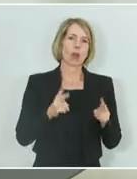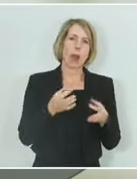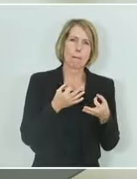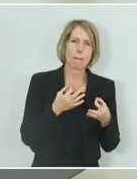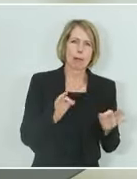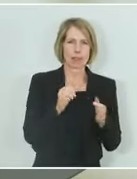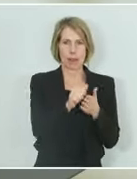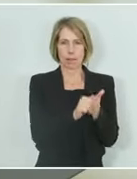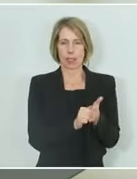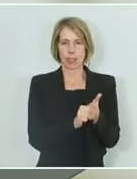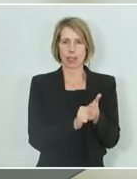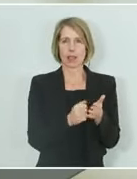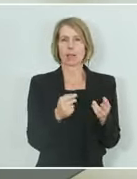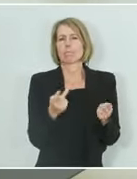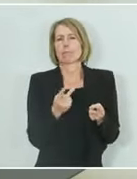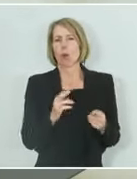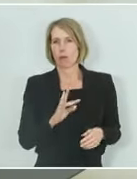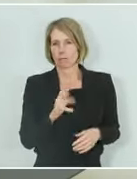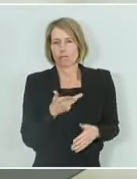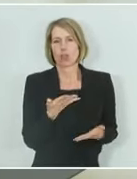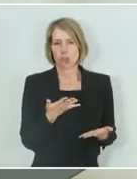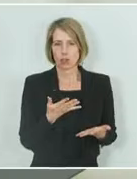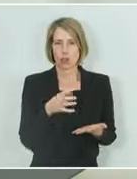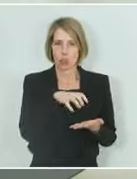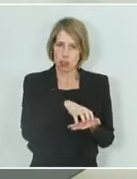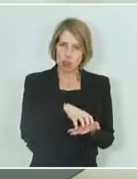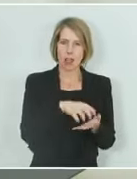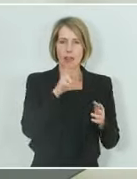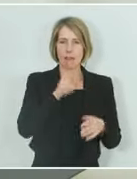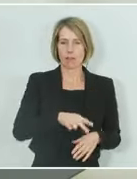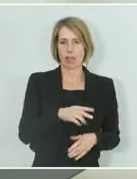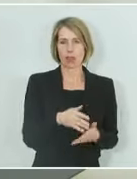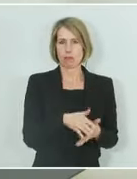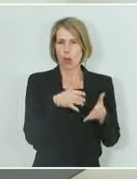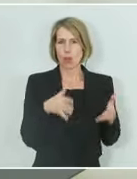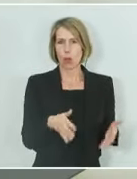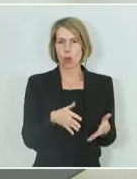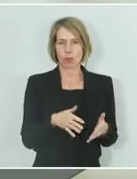als in der wunderschönen Stadt Wien, der Stadt großer Komponisten, großer Denker.